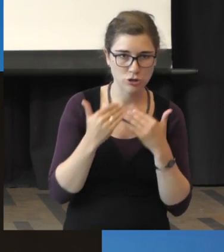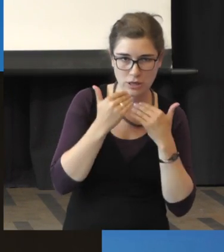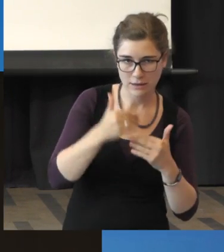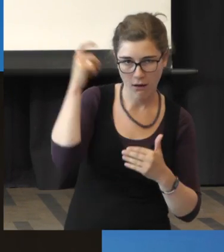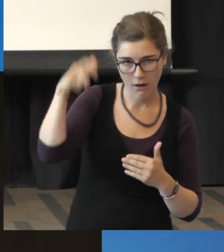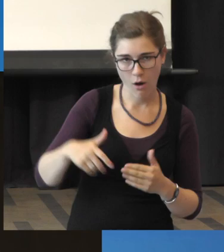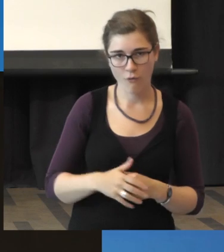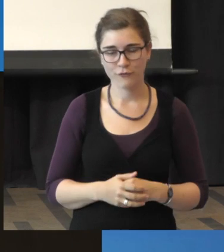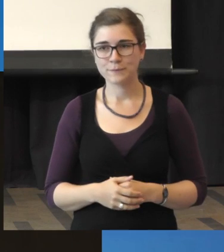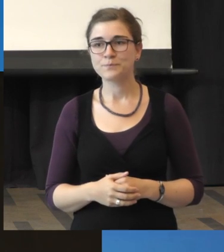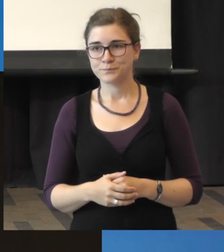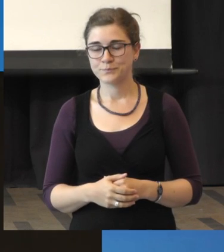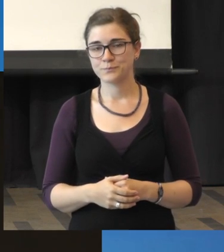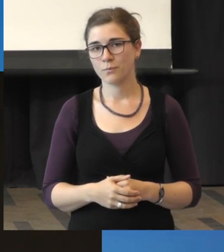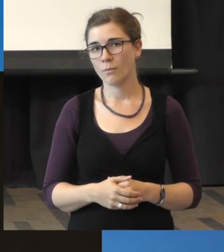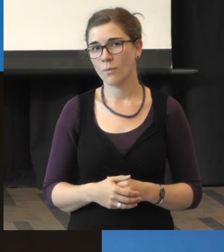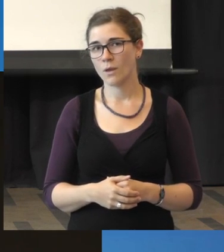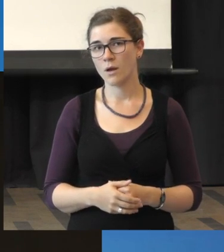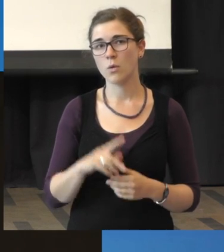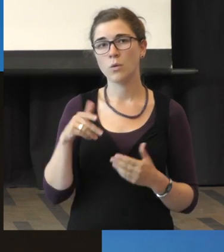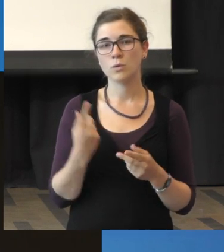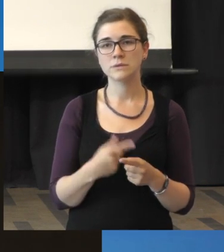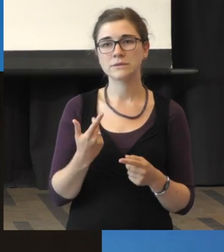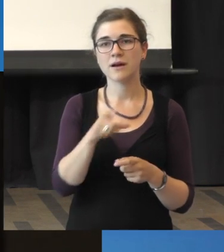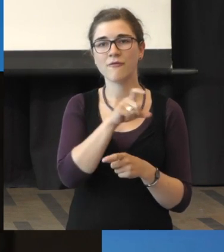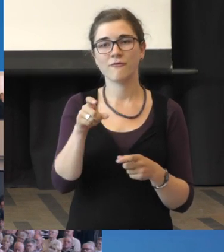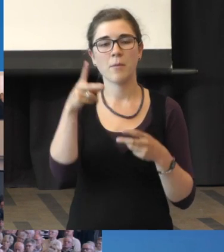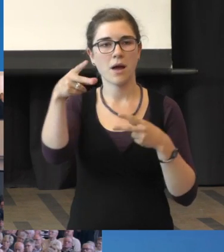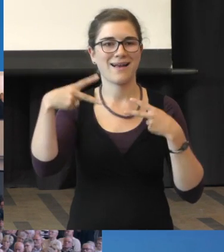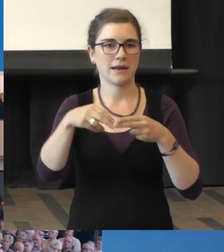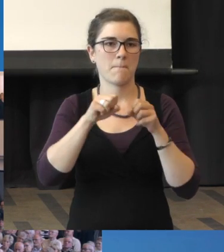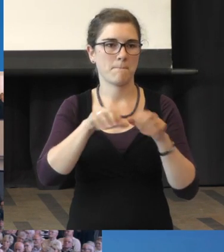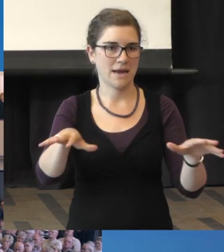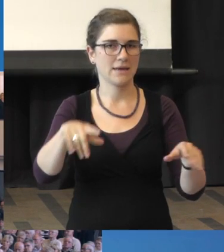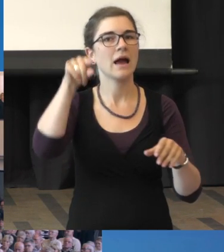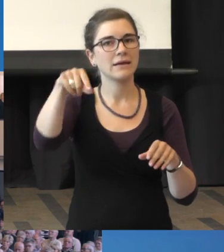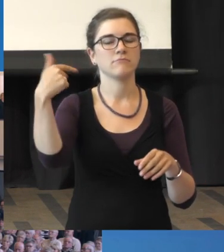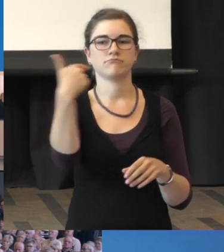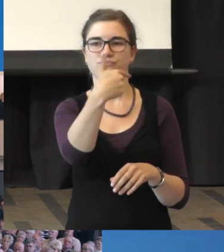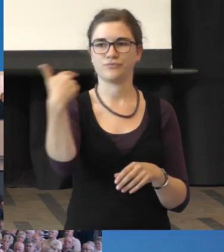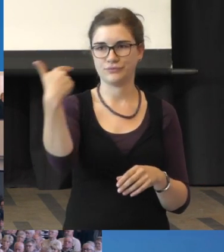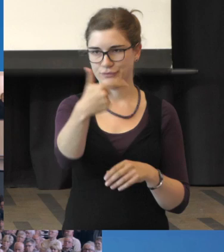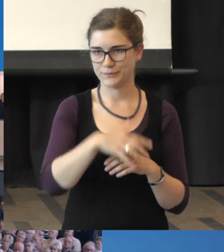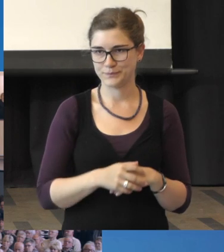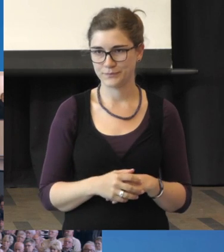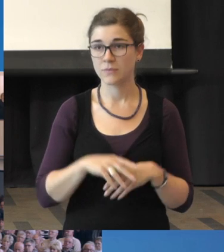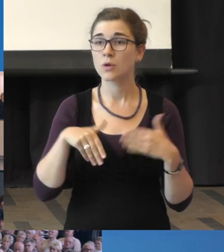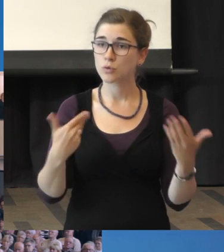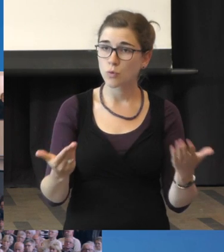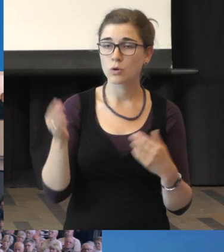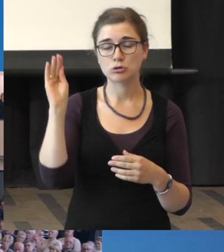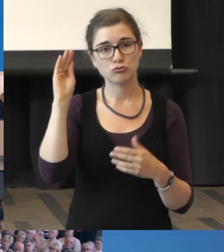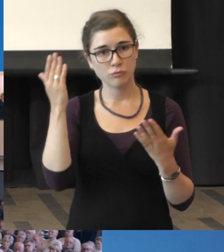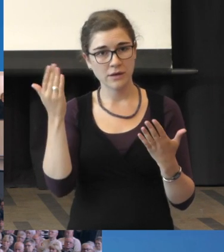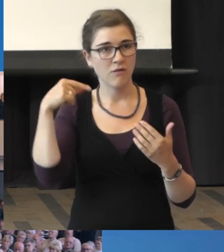bedanken und bei der Firma Clip Media, die hier diese Sendung aufnimmt, damit sie sie,